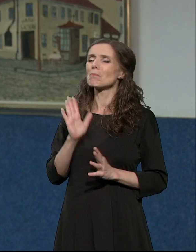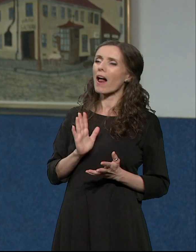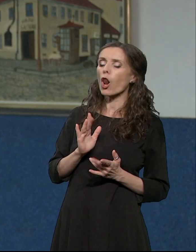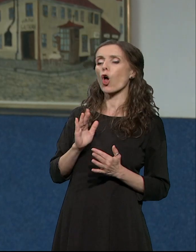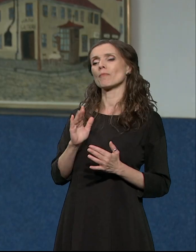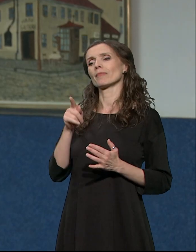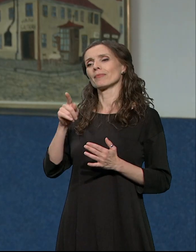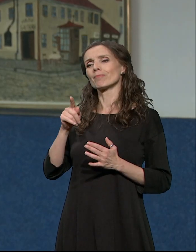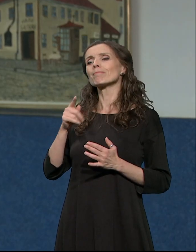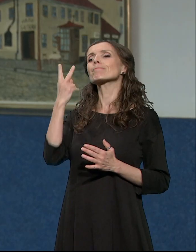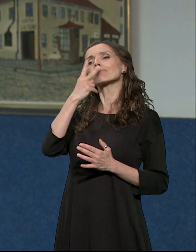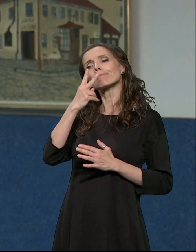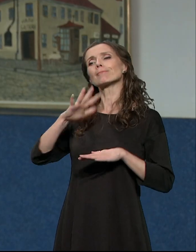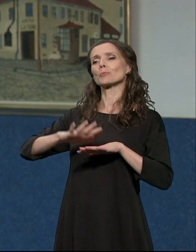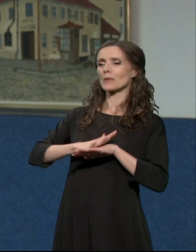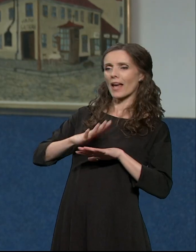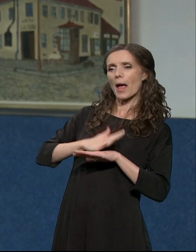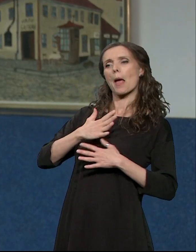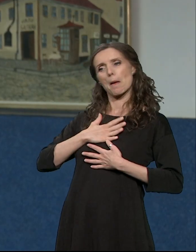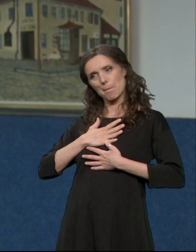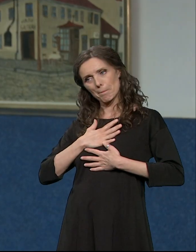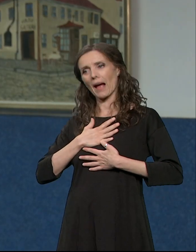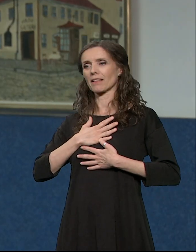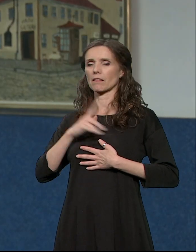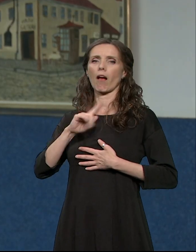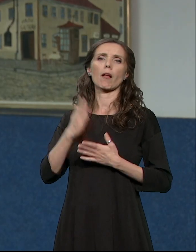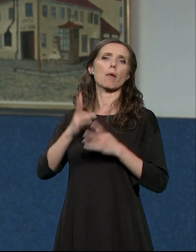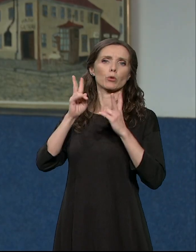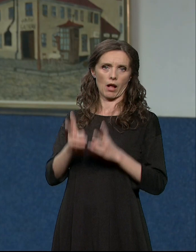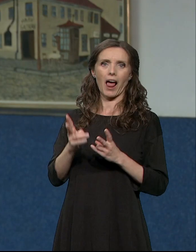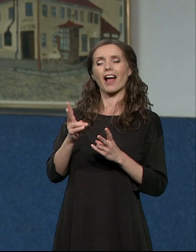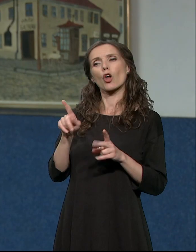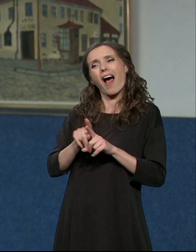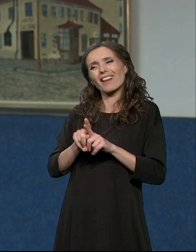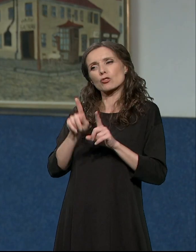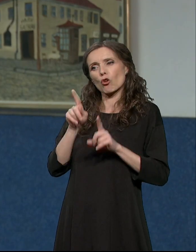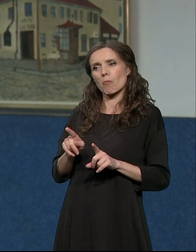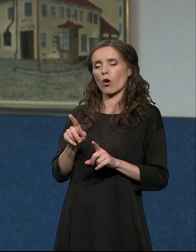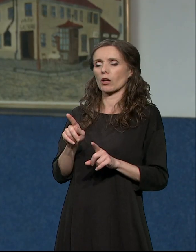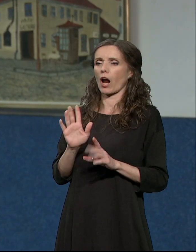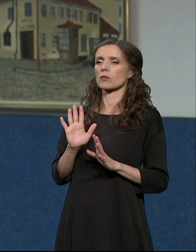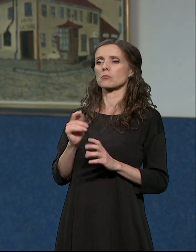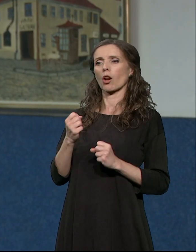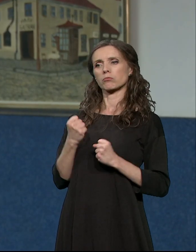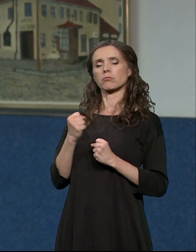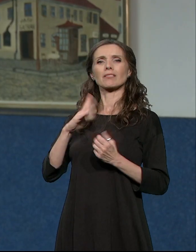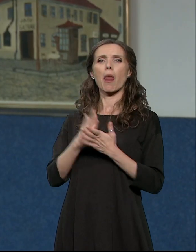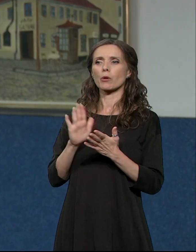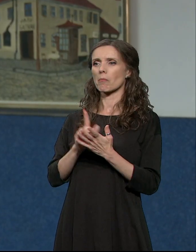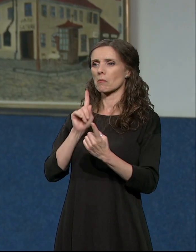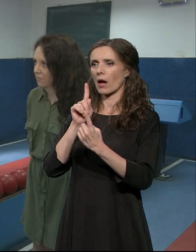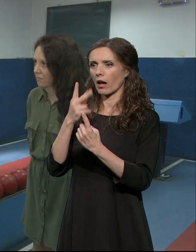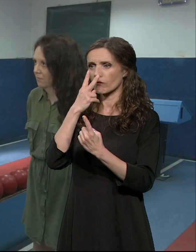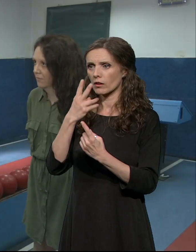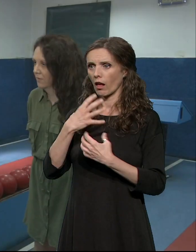baš tu reč, ali znači nečega da vi to možete da radite. Znači da se ne zarozate što bi rekli kad